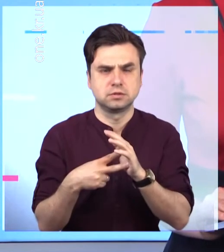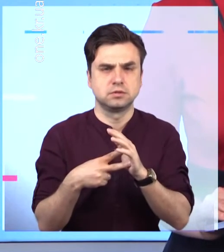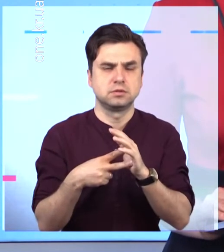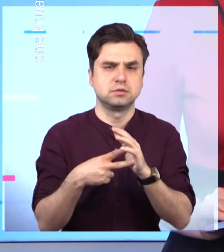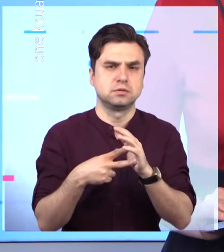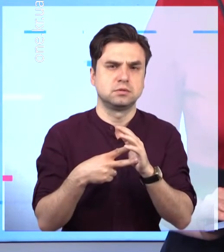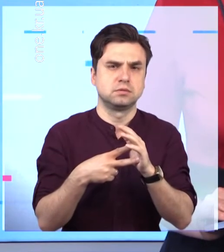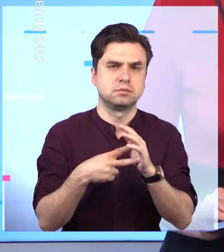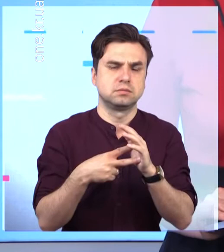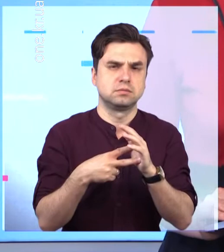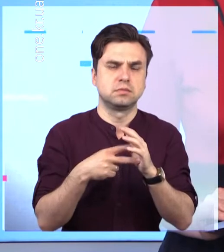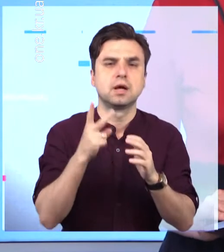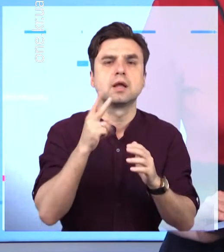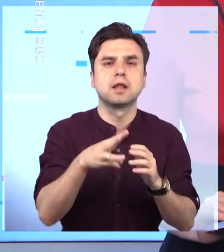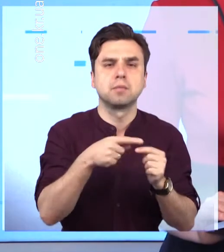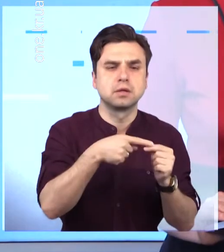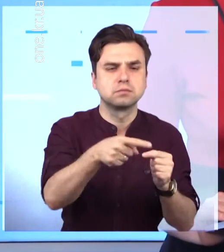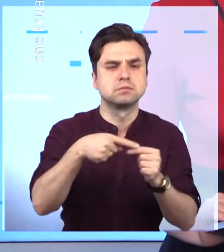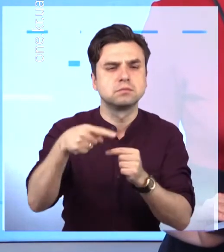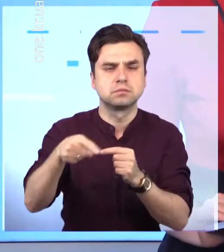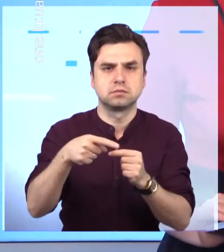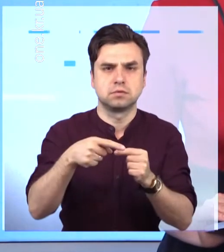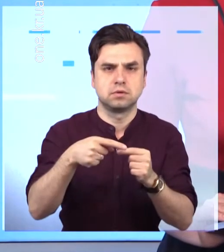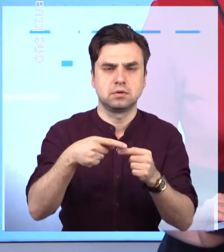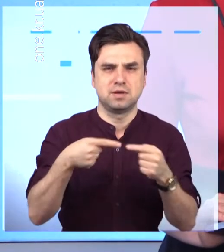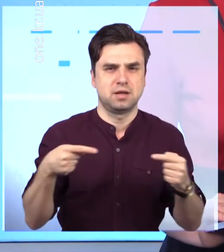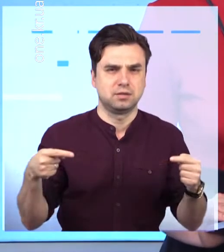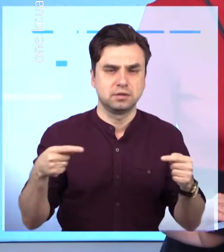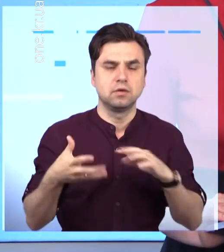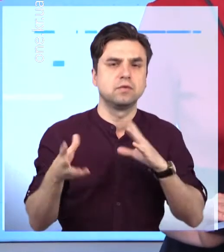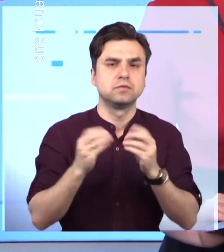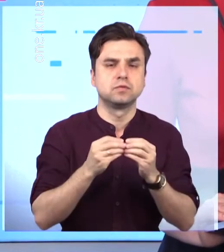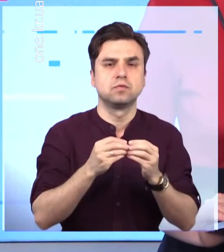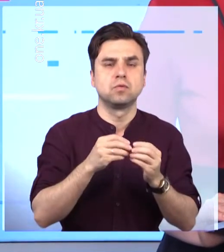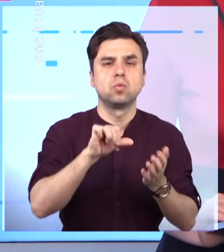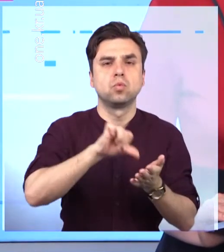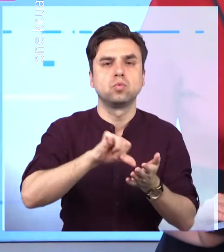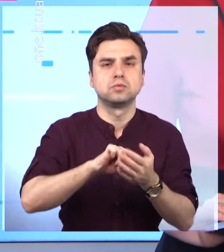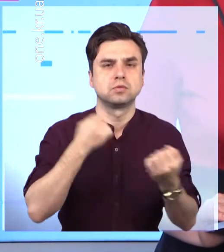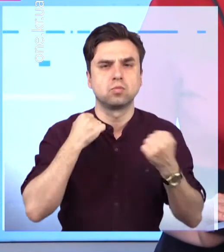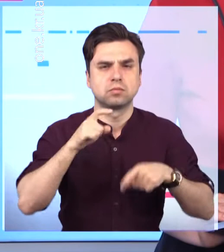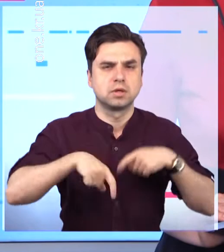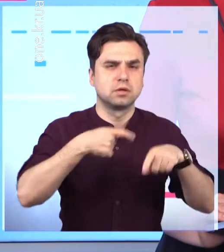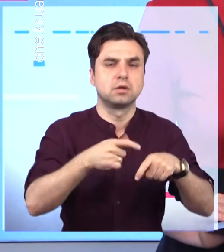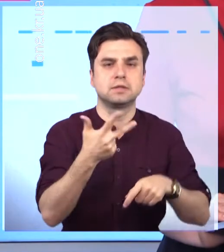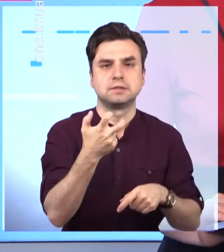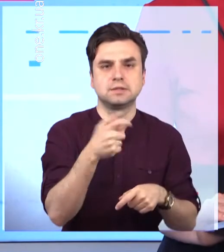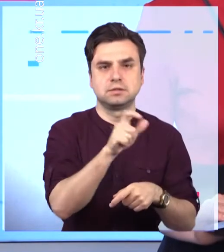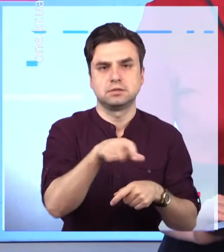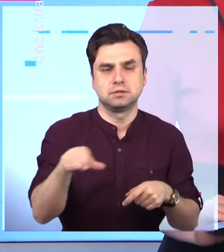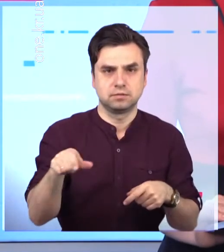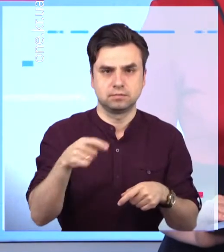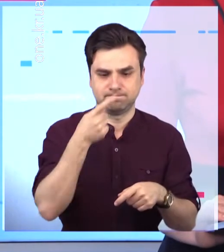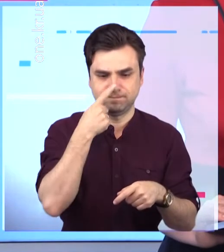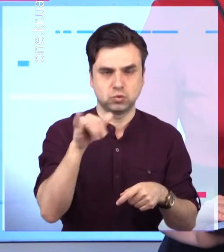23 та 46 кілометрів. Саме такі дистанції долали більше 300 учасників марафону «Уайтстоунстрейл», який відбувся у